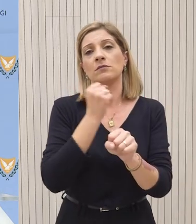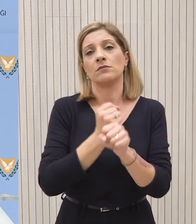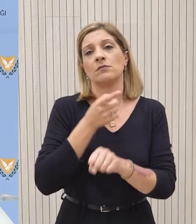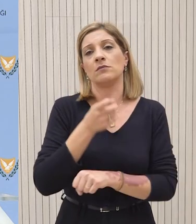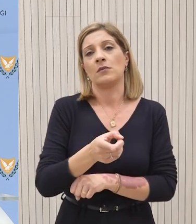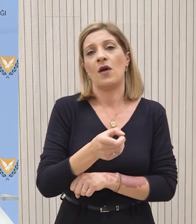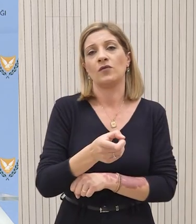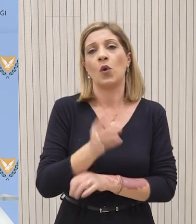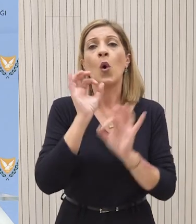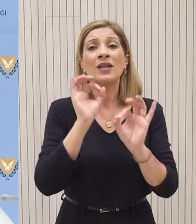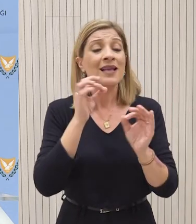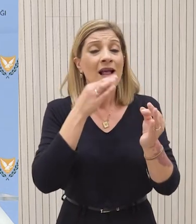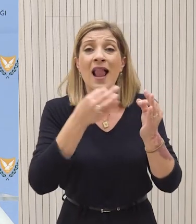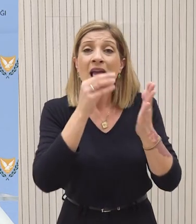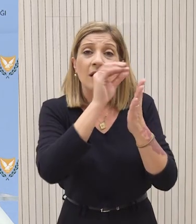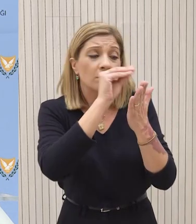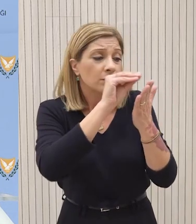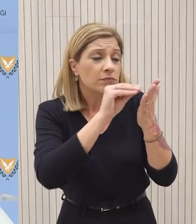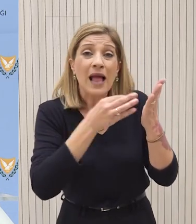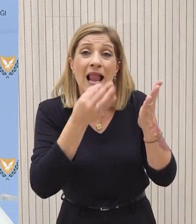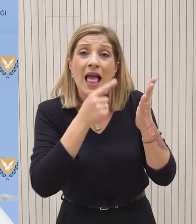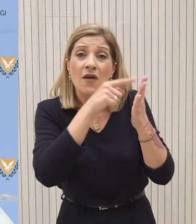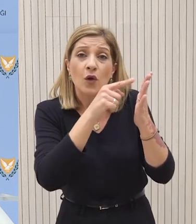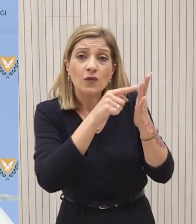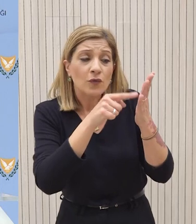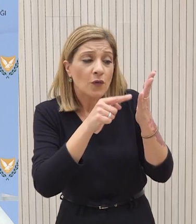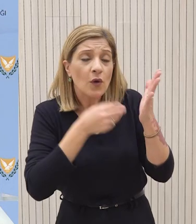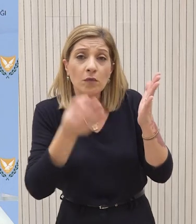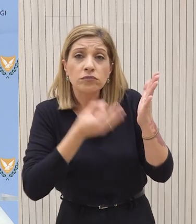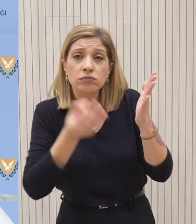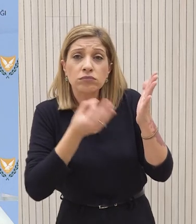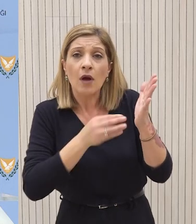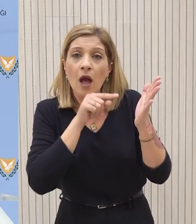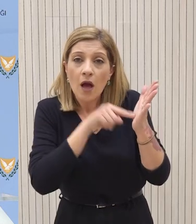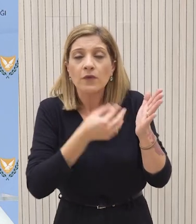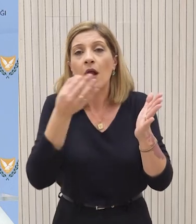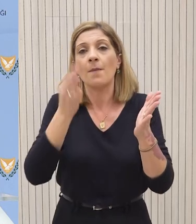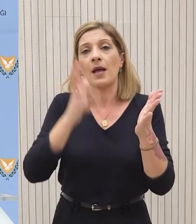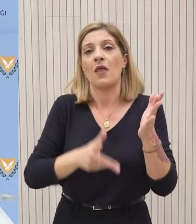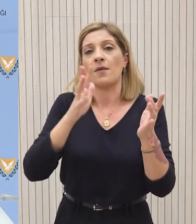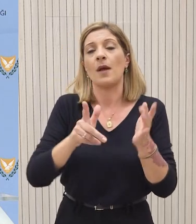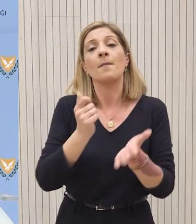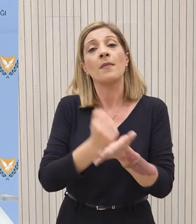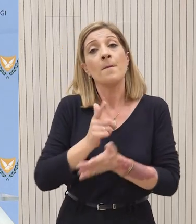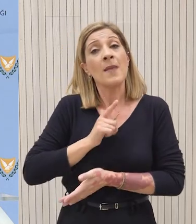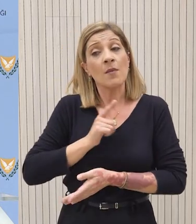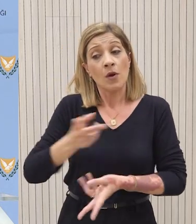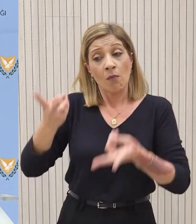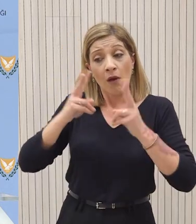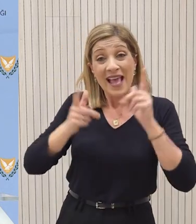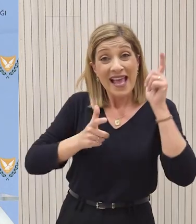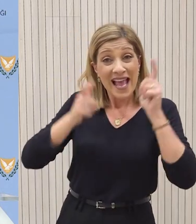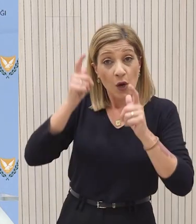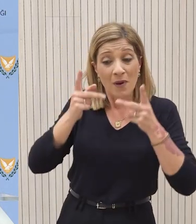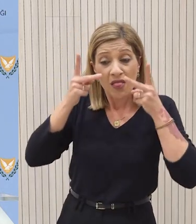συνόλου των πρόνοιών της συναντήληψης. Και είναι αυτό το μήνυμα που καθημερινά στέλνουμε προς την ειρηνευτική δύναμη και αναμένουμε από την ειρηνευτική δύναμη να